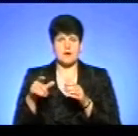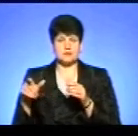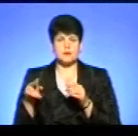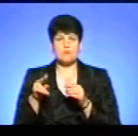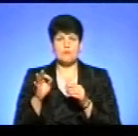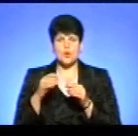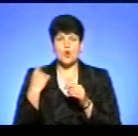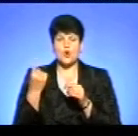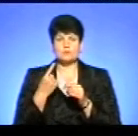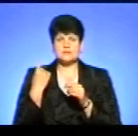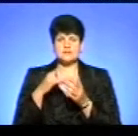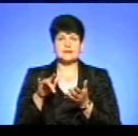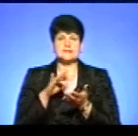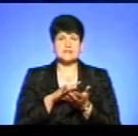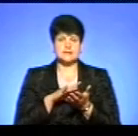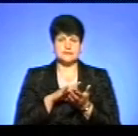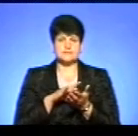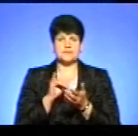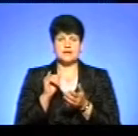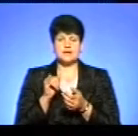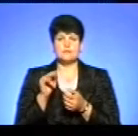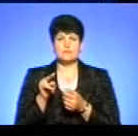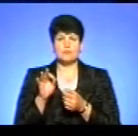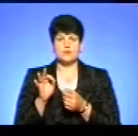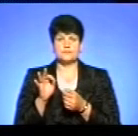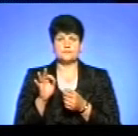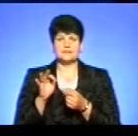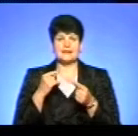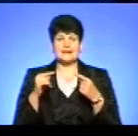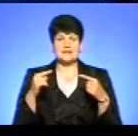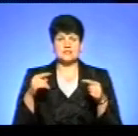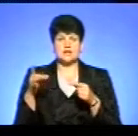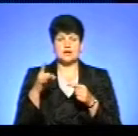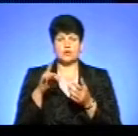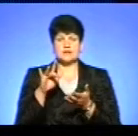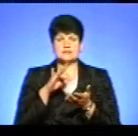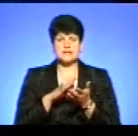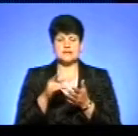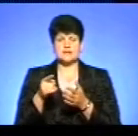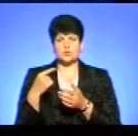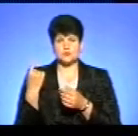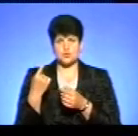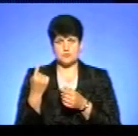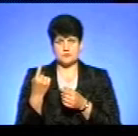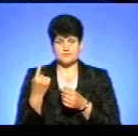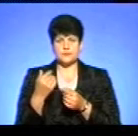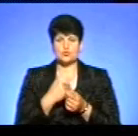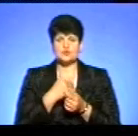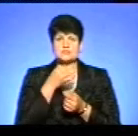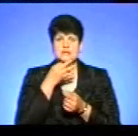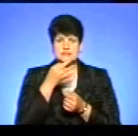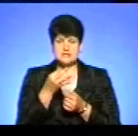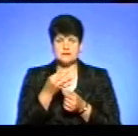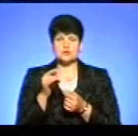обласних центрах і по інших районних центрах Тернопільської області. То хочу сказати